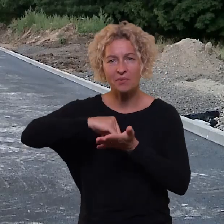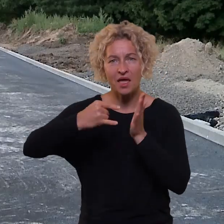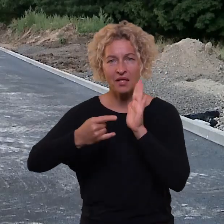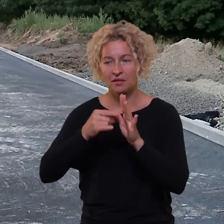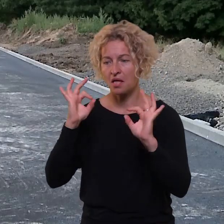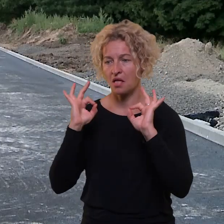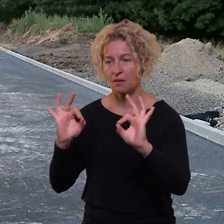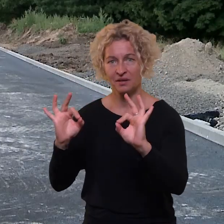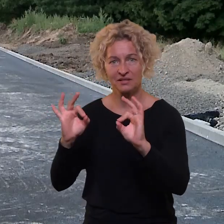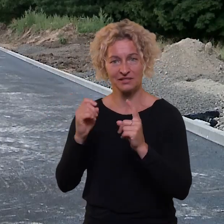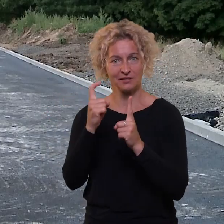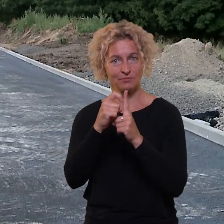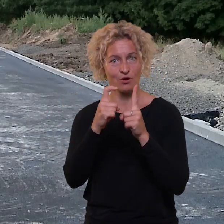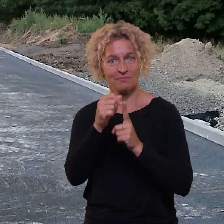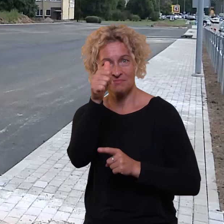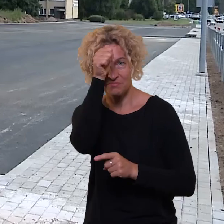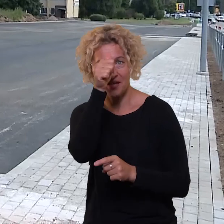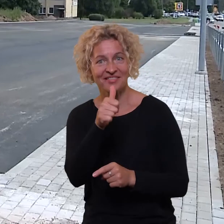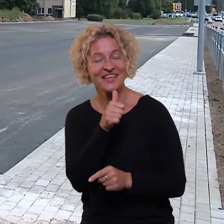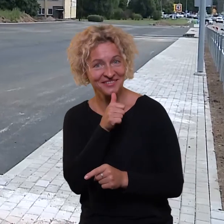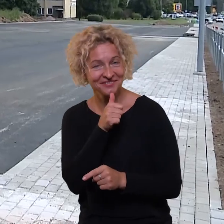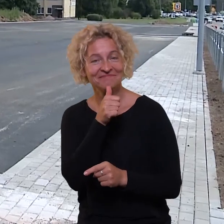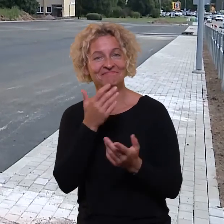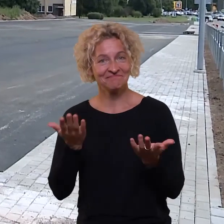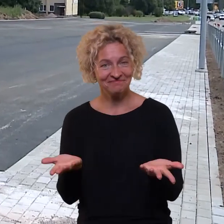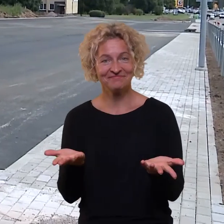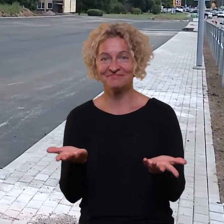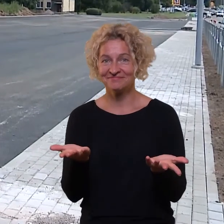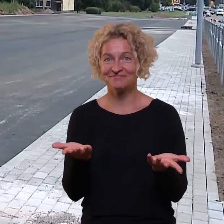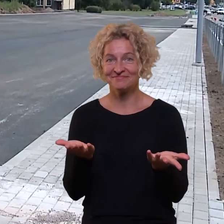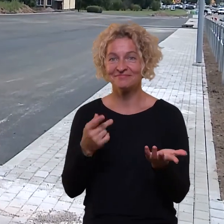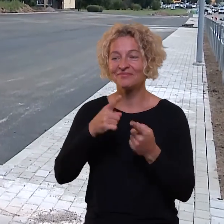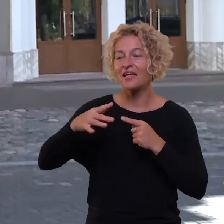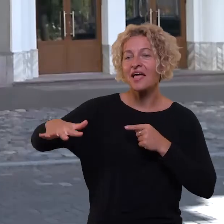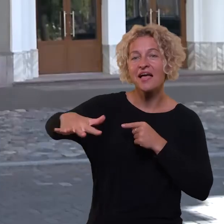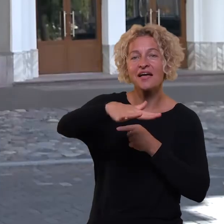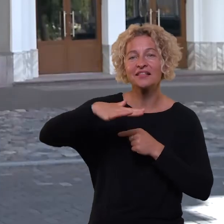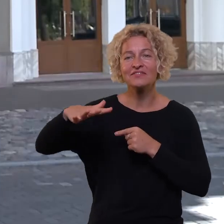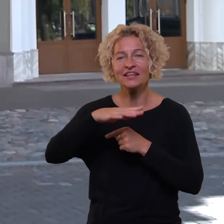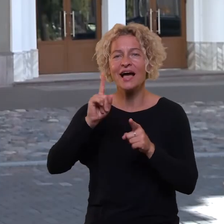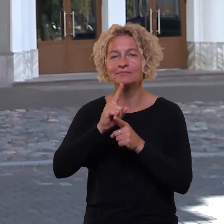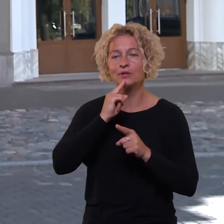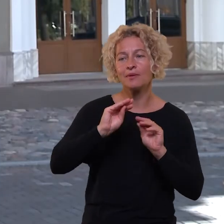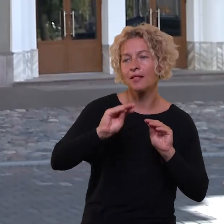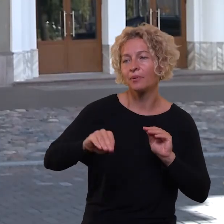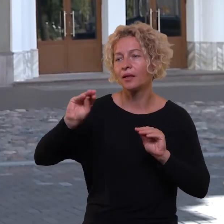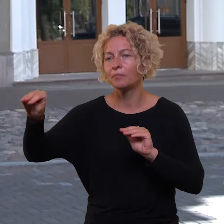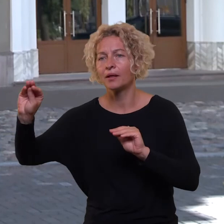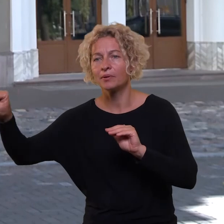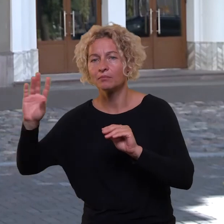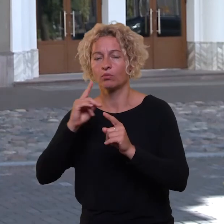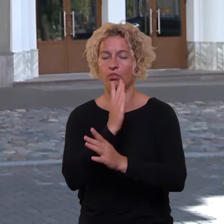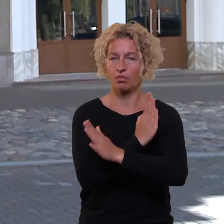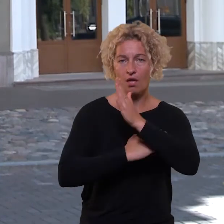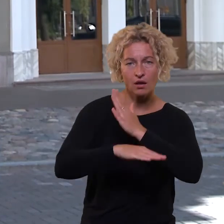pagal planą, jūs palio mėnesį inkštelės bus įveiklintos. Įrengiama pati inkštelė, tai yra su visais pagrindais.